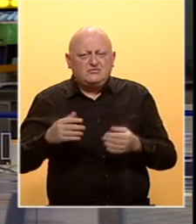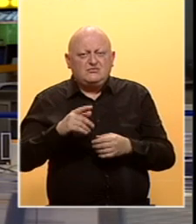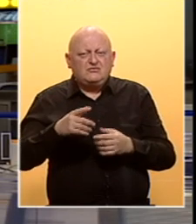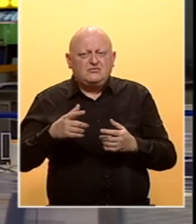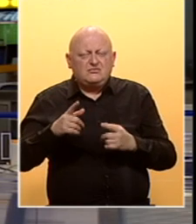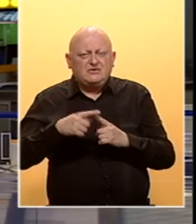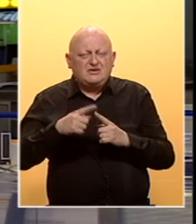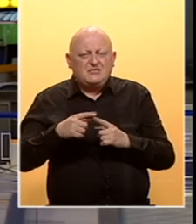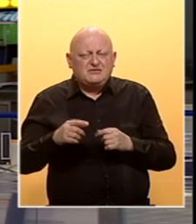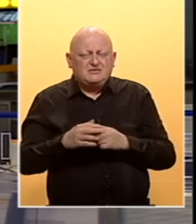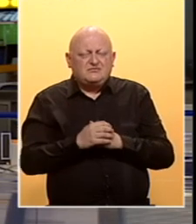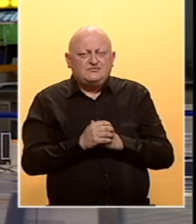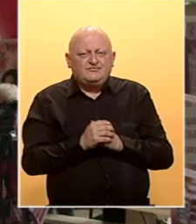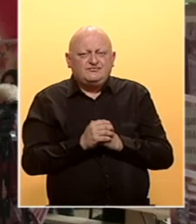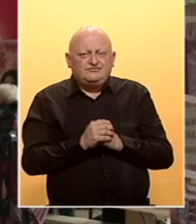trebinskim platanima.